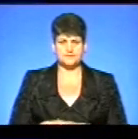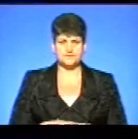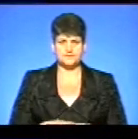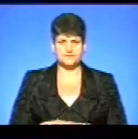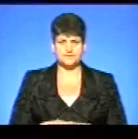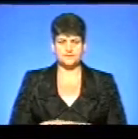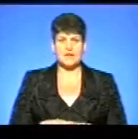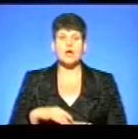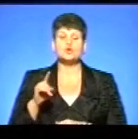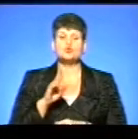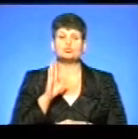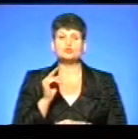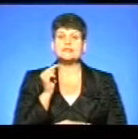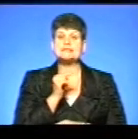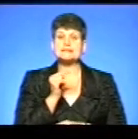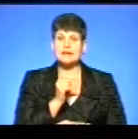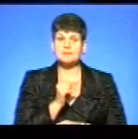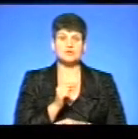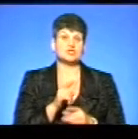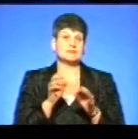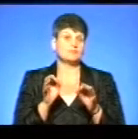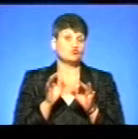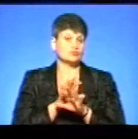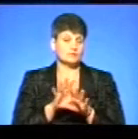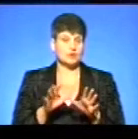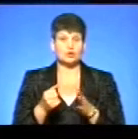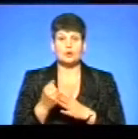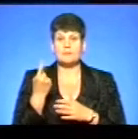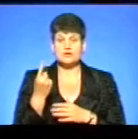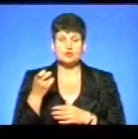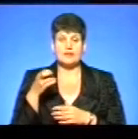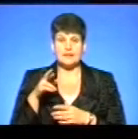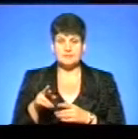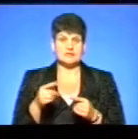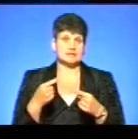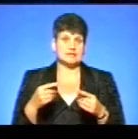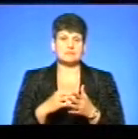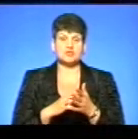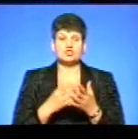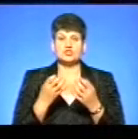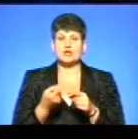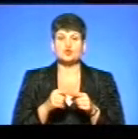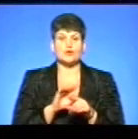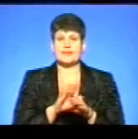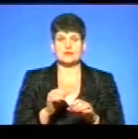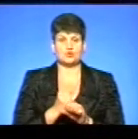Що буде з тими, чим важливо нічого з ними не буде, які до 1 липня з певних причин ще цього не зробили?